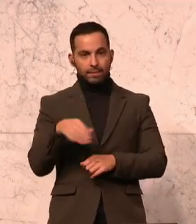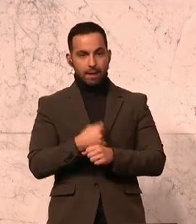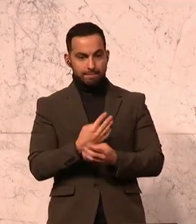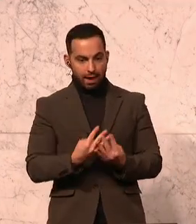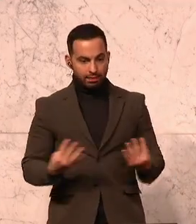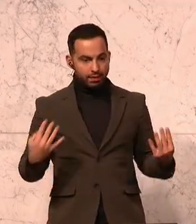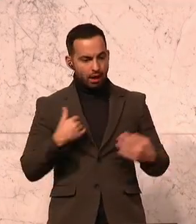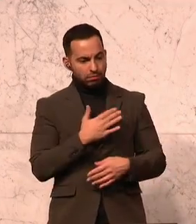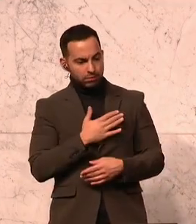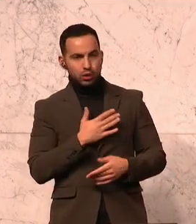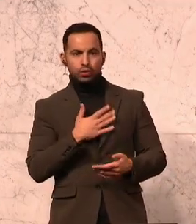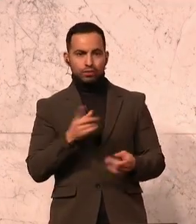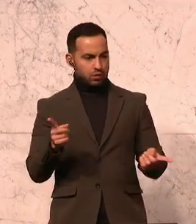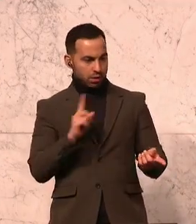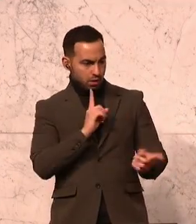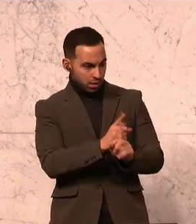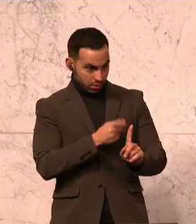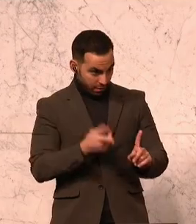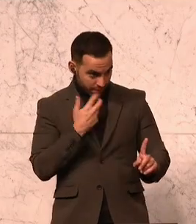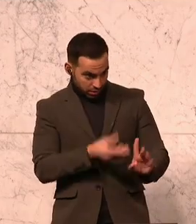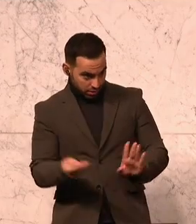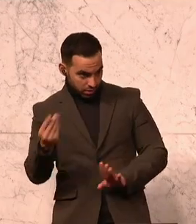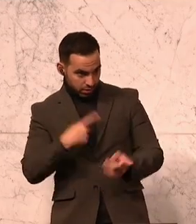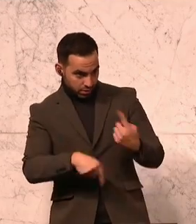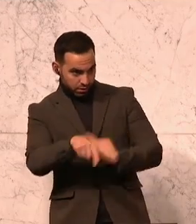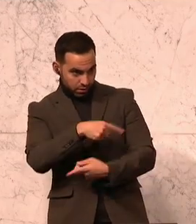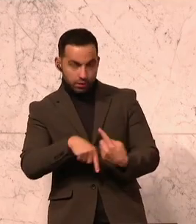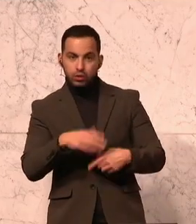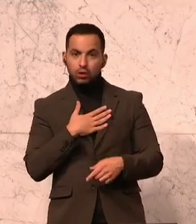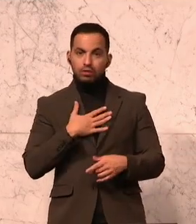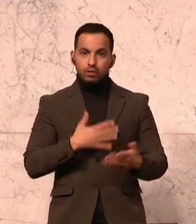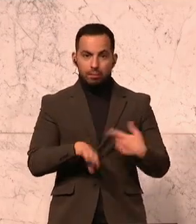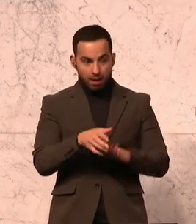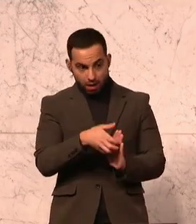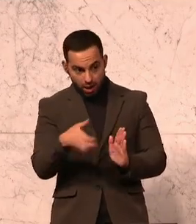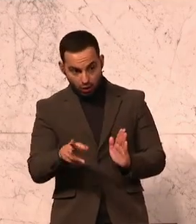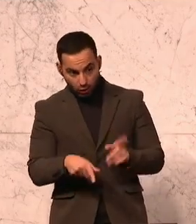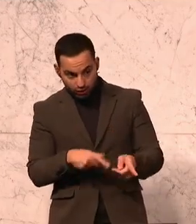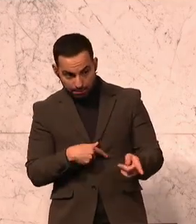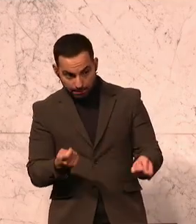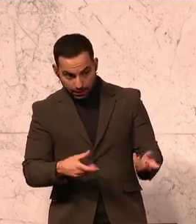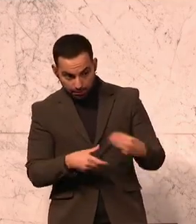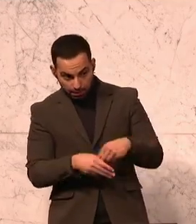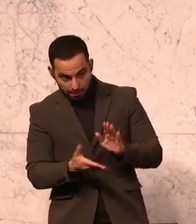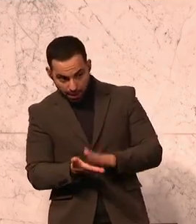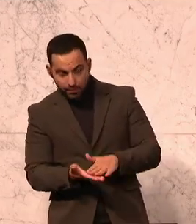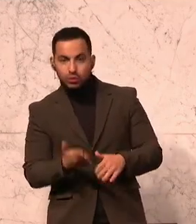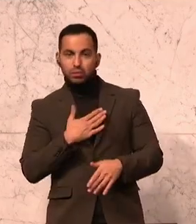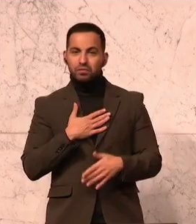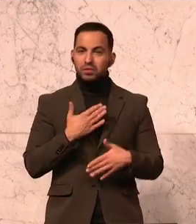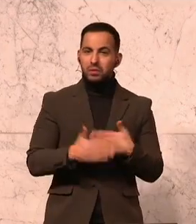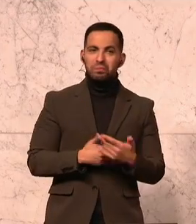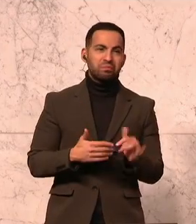was gehalten hat, der sowieso aktiv auf die zugekommen hat und gesagt hat, du könntest du nicht länger oder könnten Sie nicht länger im Betrieb arbeiten. Also,